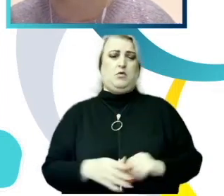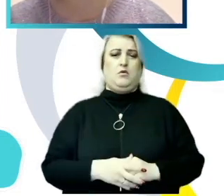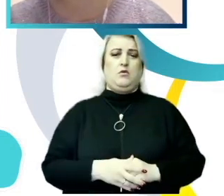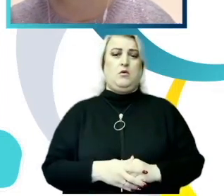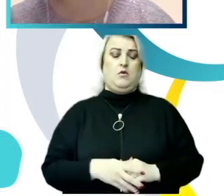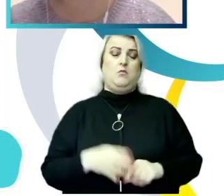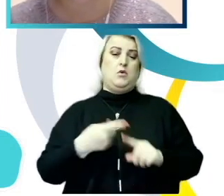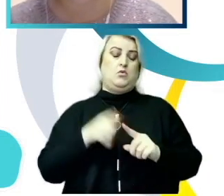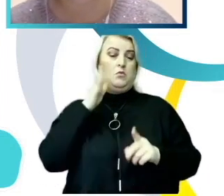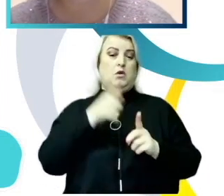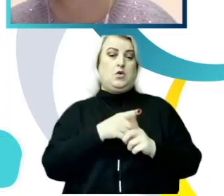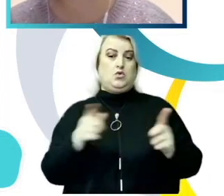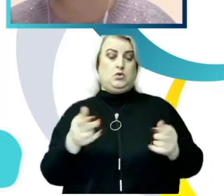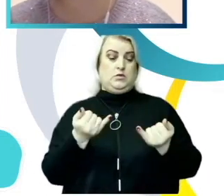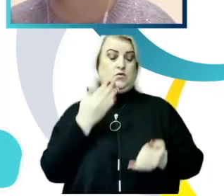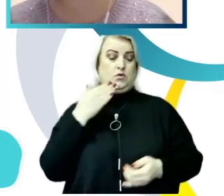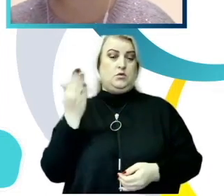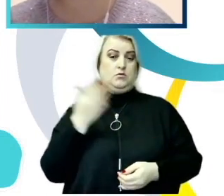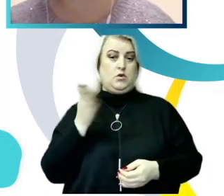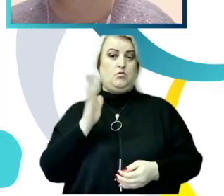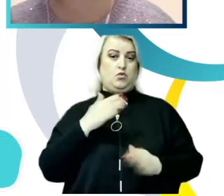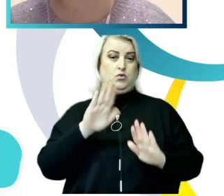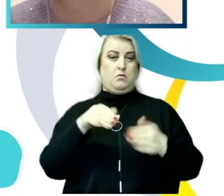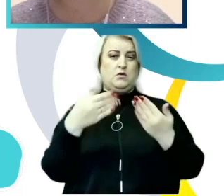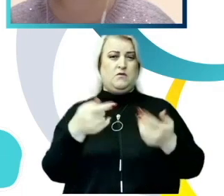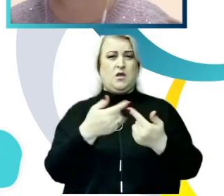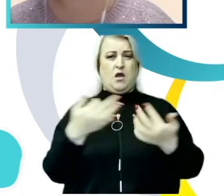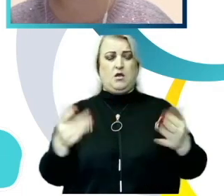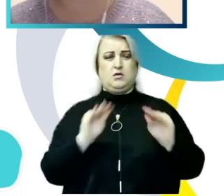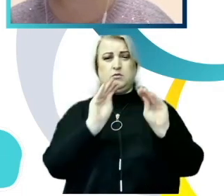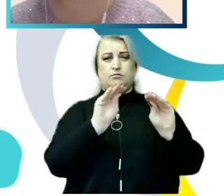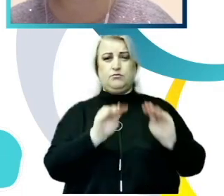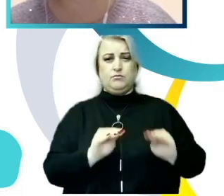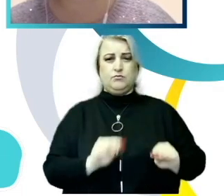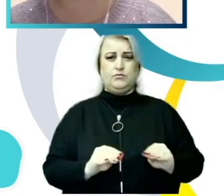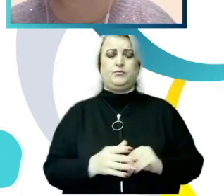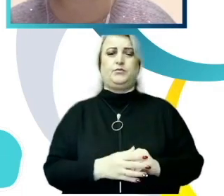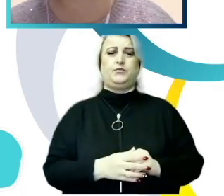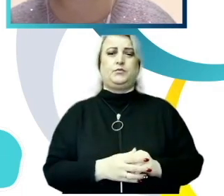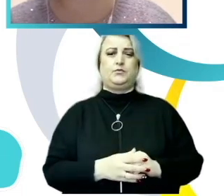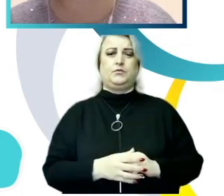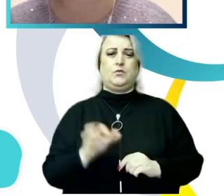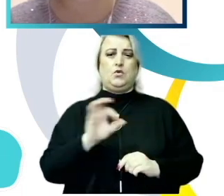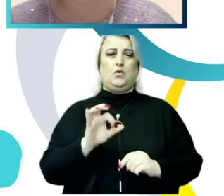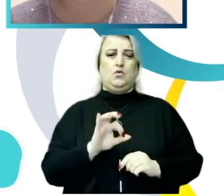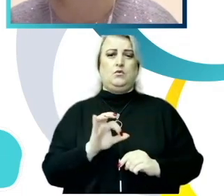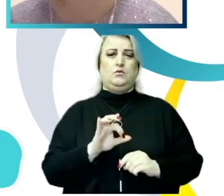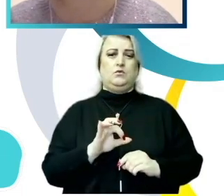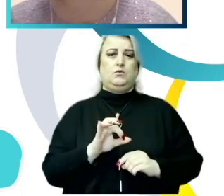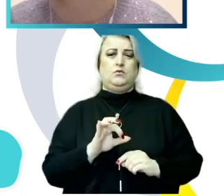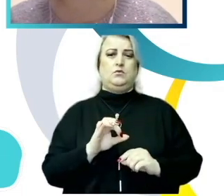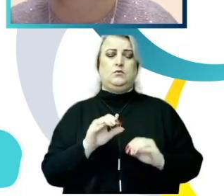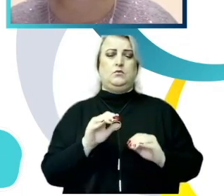parcursul prezentării de astăzi vor fi prezentate și alte constatări din perspectiva de analiză de tip cluster, vă rog să ținem cont că